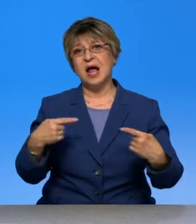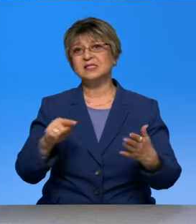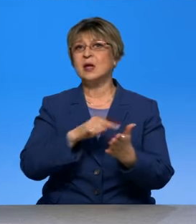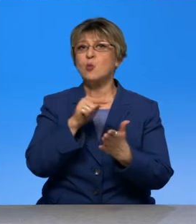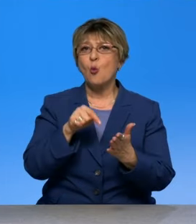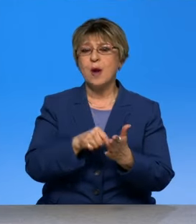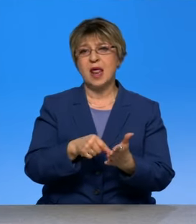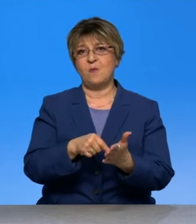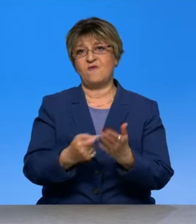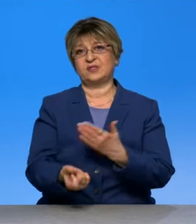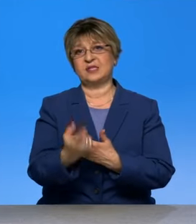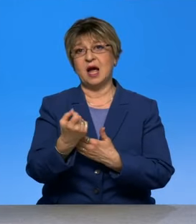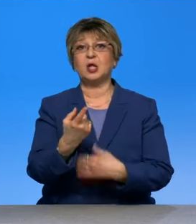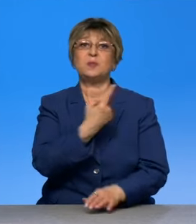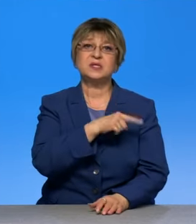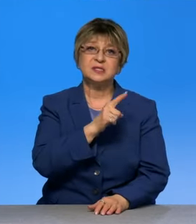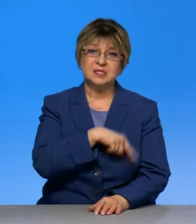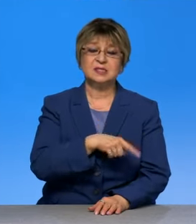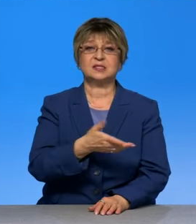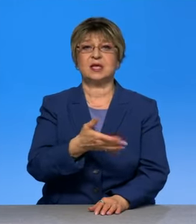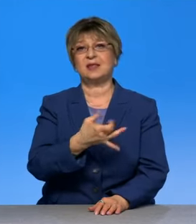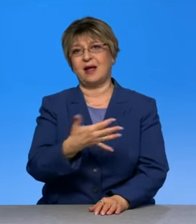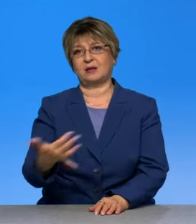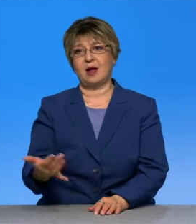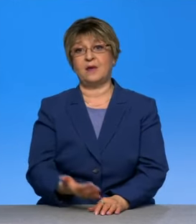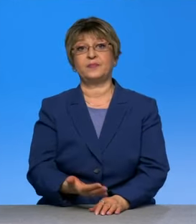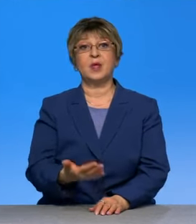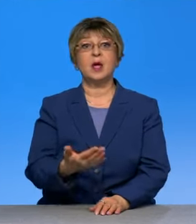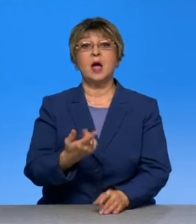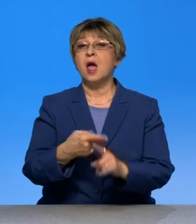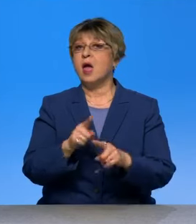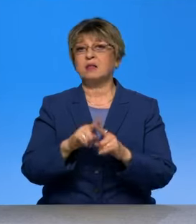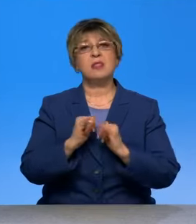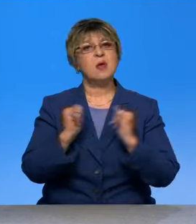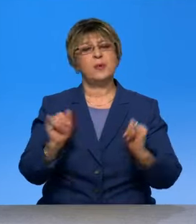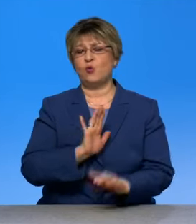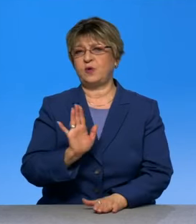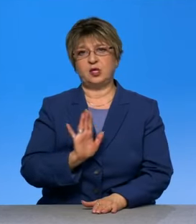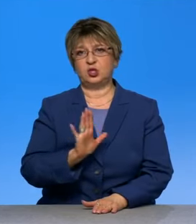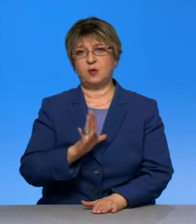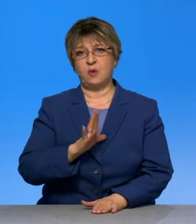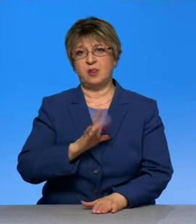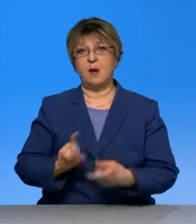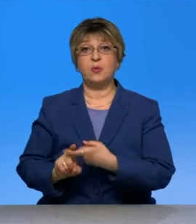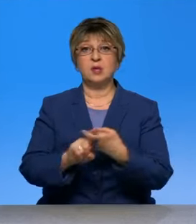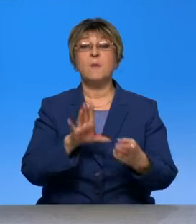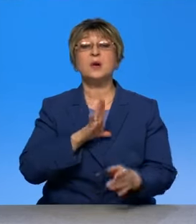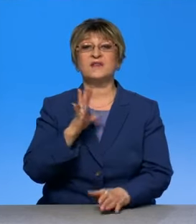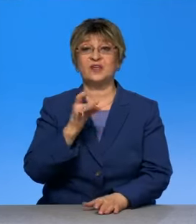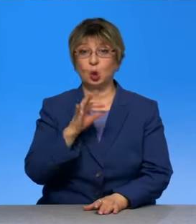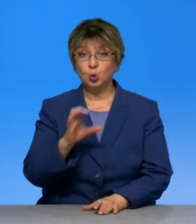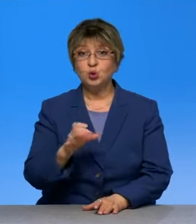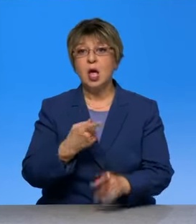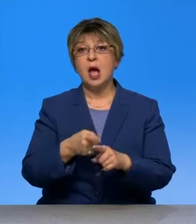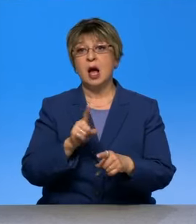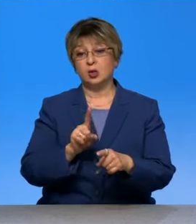экономические, и медицинские, что хочешь. Поэтому здесь я считаю, что это не надутая, а на самом деле была, был вирус. Вирус, который дал